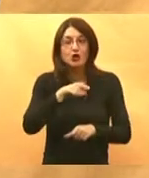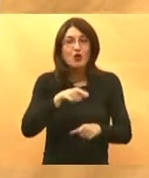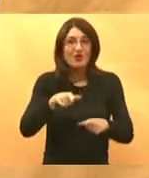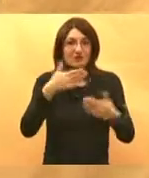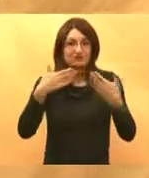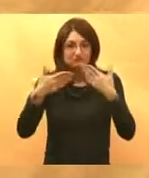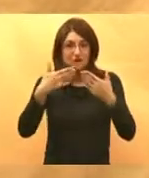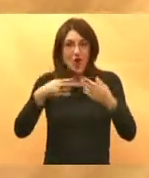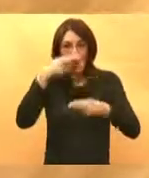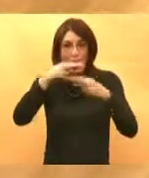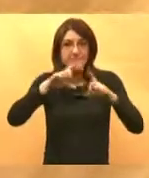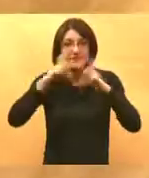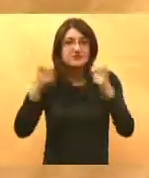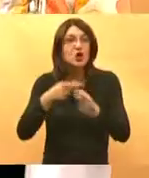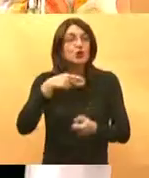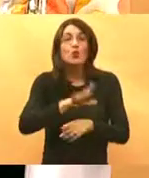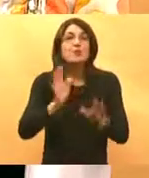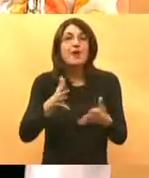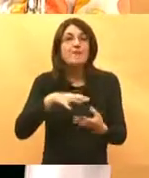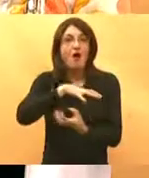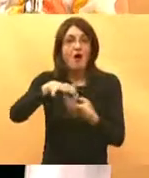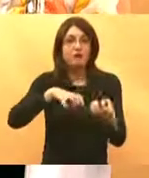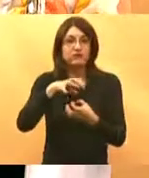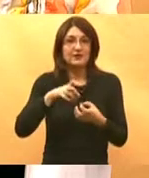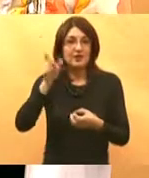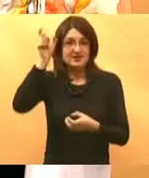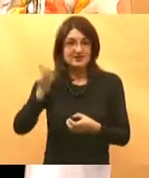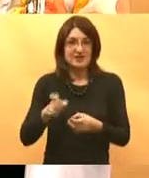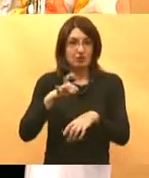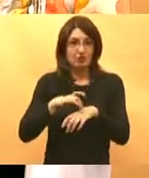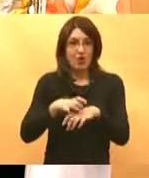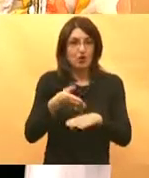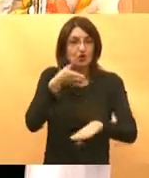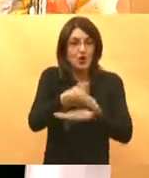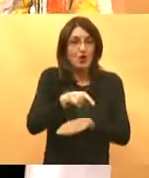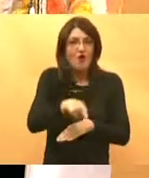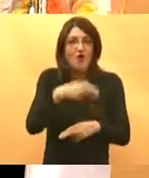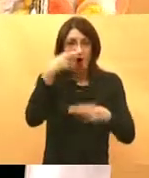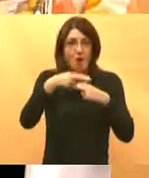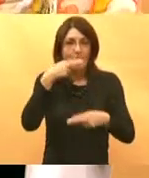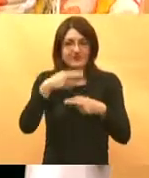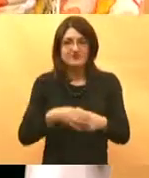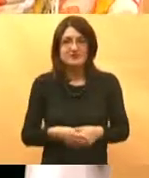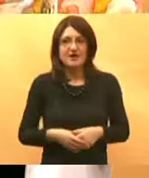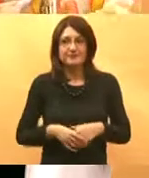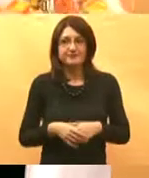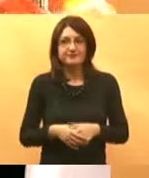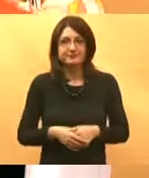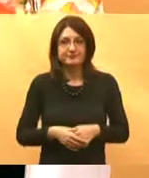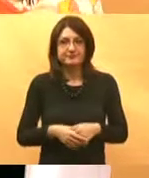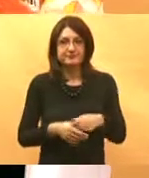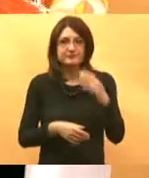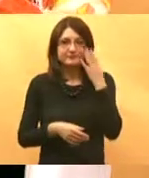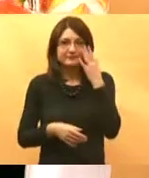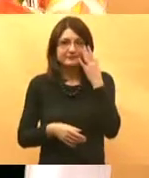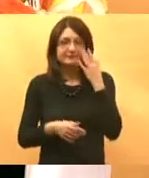lječnika Upravo sad ćemo o ljekovima malo vi ja bi voljela da vi mene iskrenete naravno ukoliko